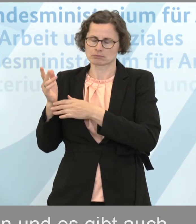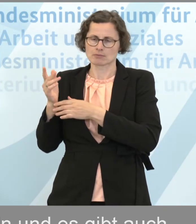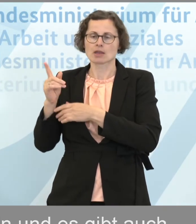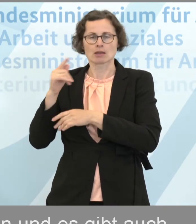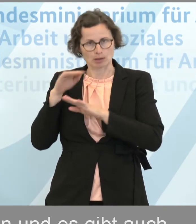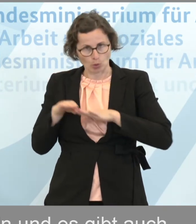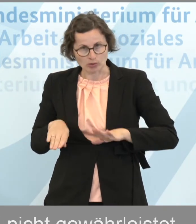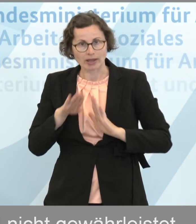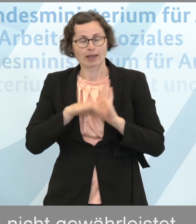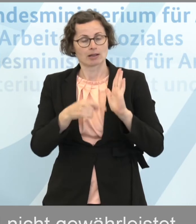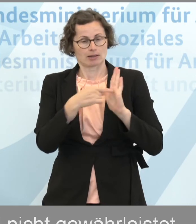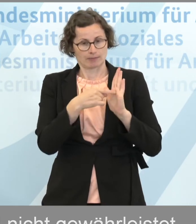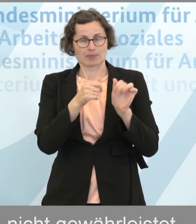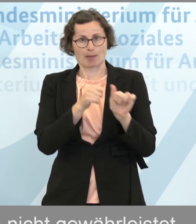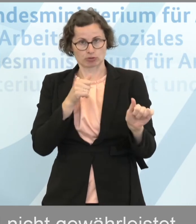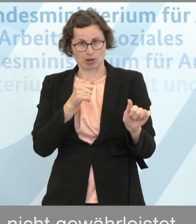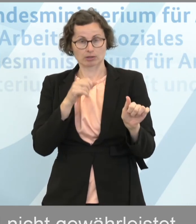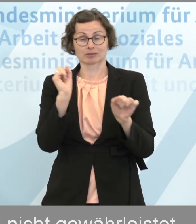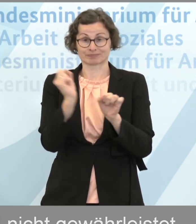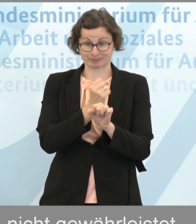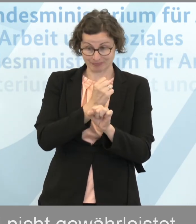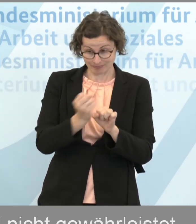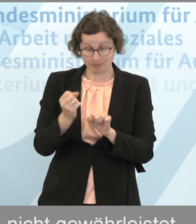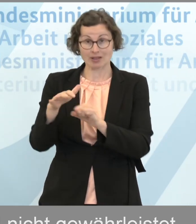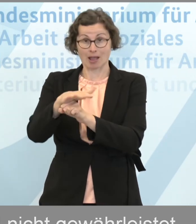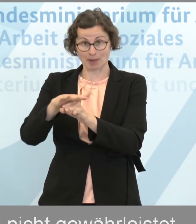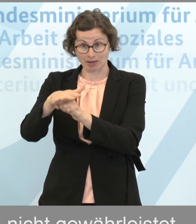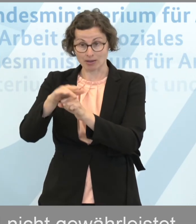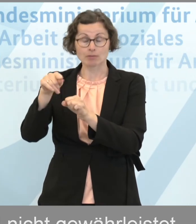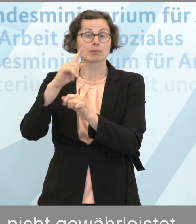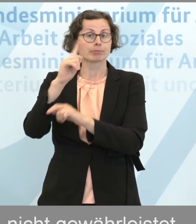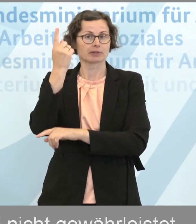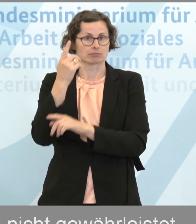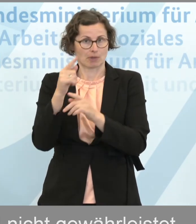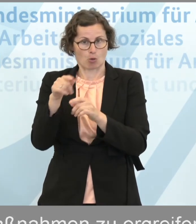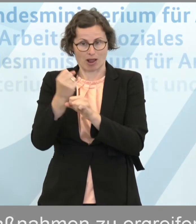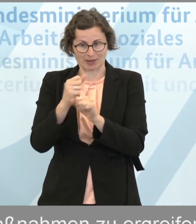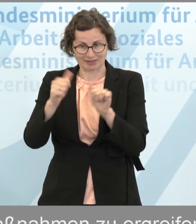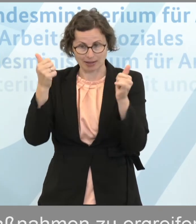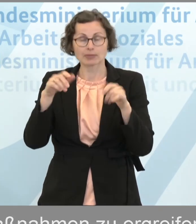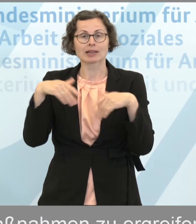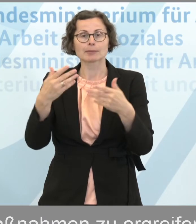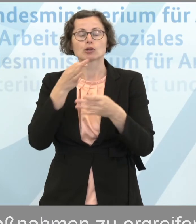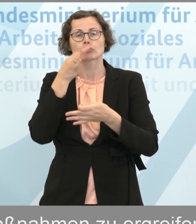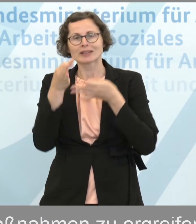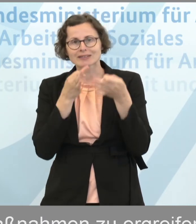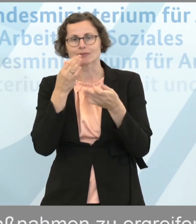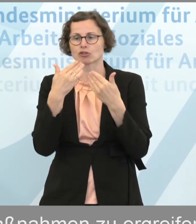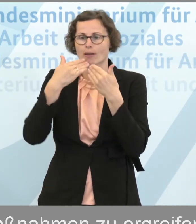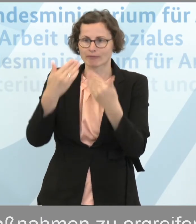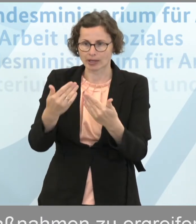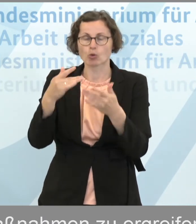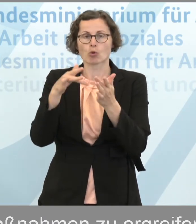Grundregeln und es gelten für die jeweiligen Bereiche des Arbeitslebens spezifische Empfehlungen und Verantwortung auch der